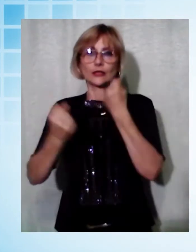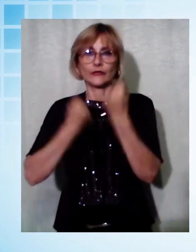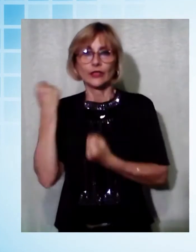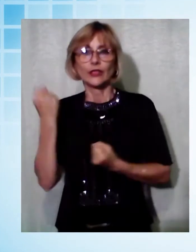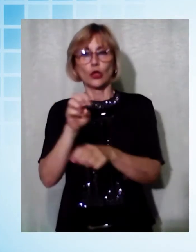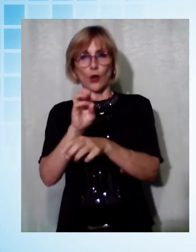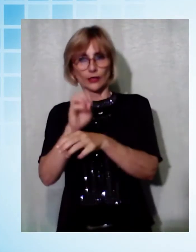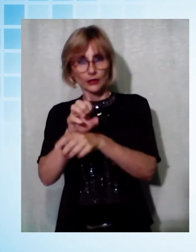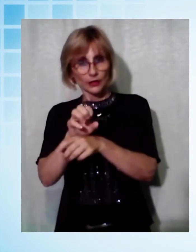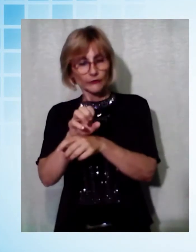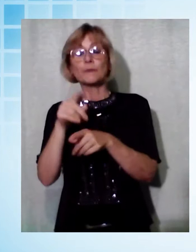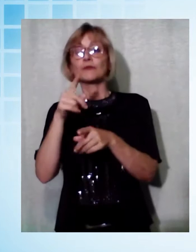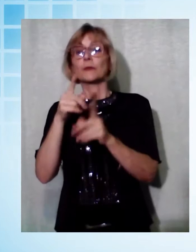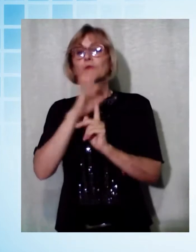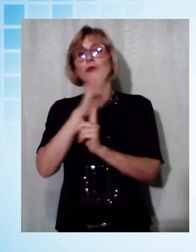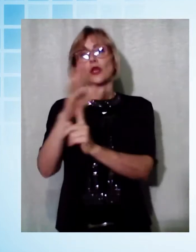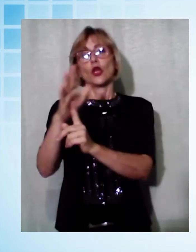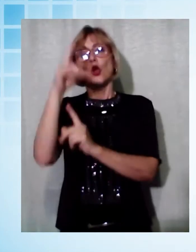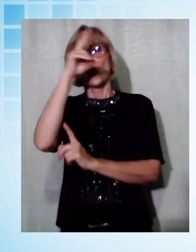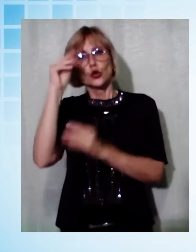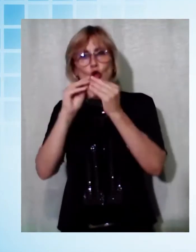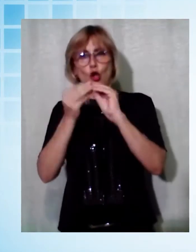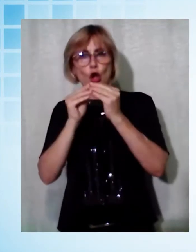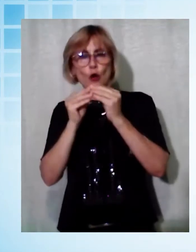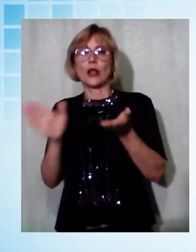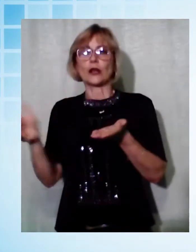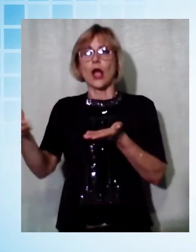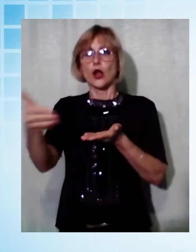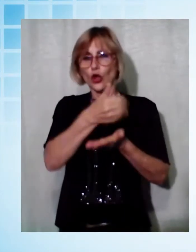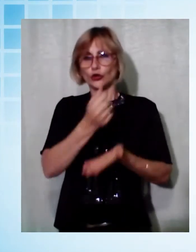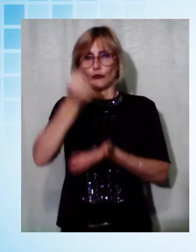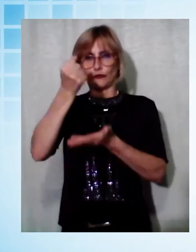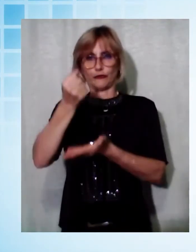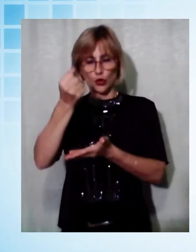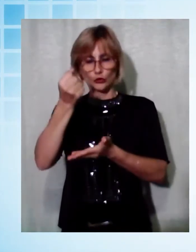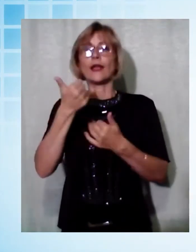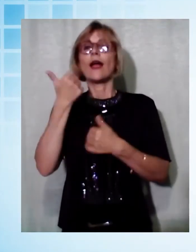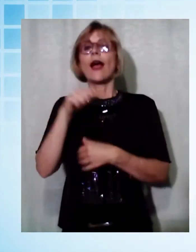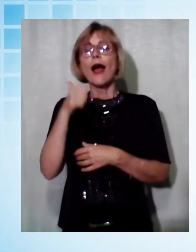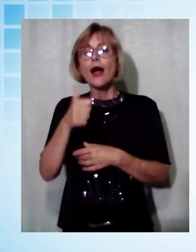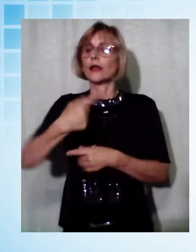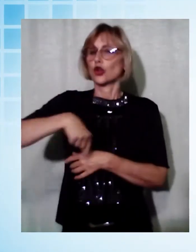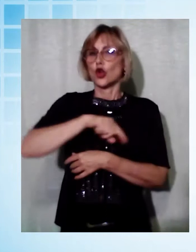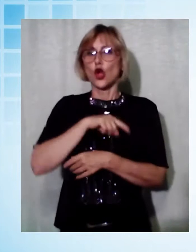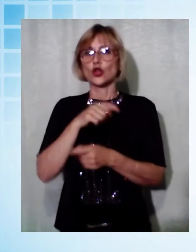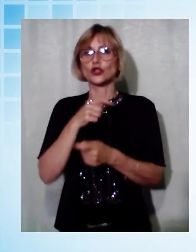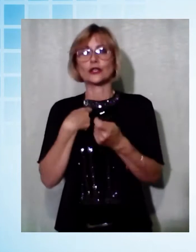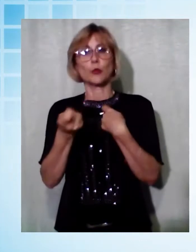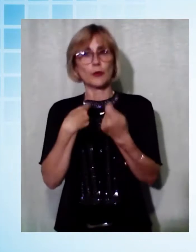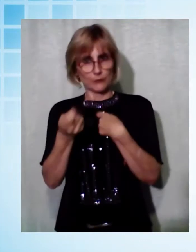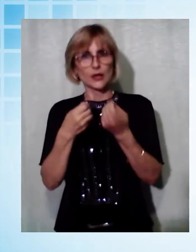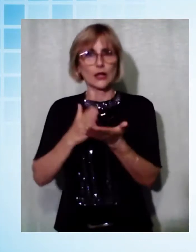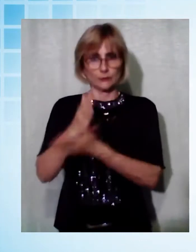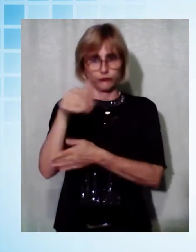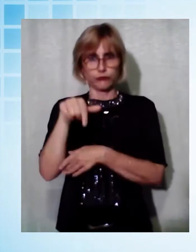quali far conoscere quest'opera, raccogliere fondi. Lo faremo anche attraverso i nostri supermercati. Quello che le persone